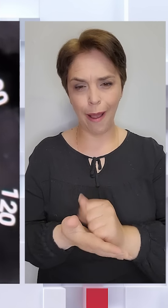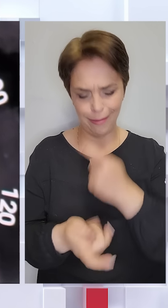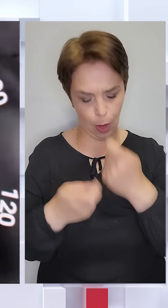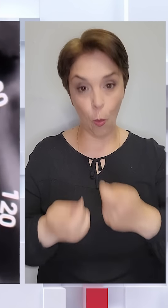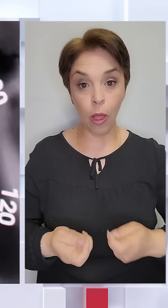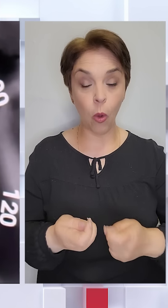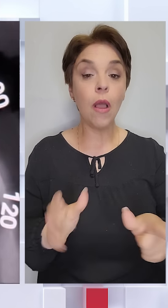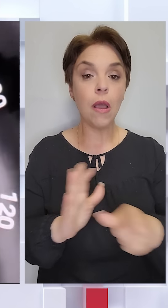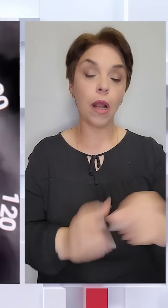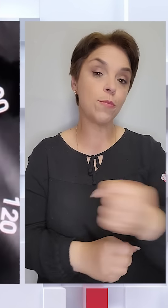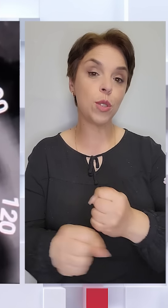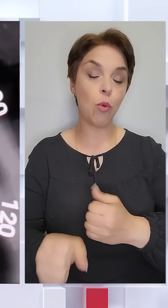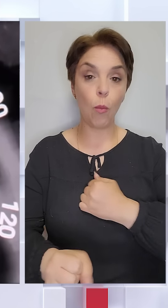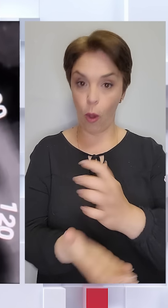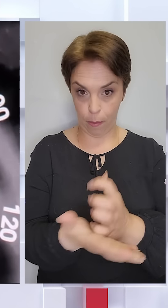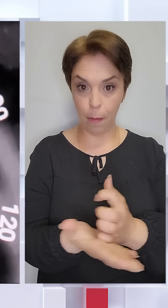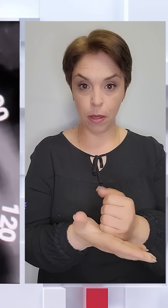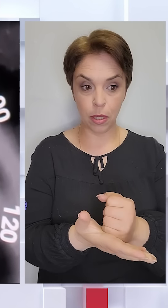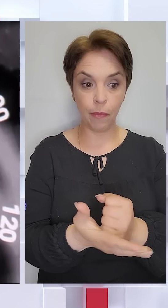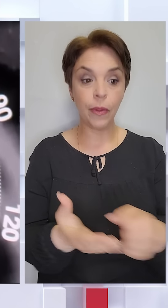разом зі зброєю та боєприпасами.